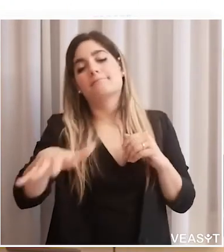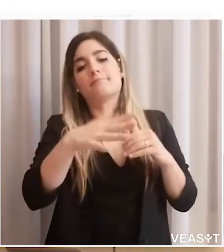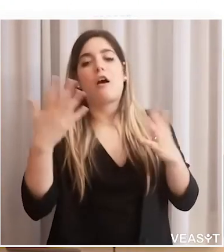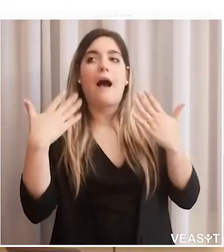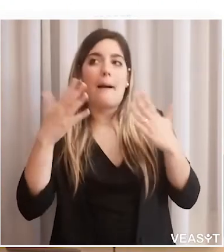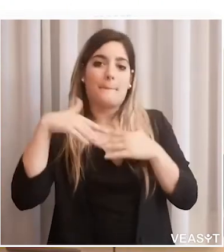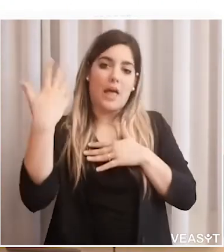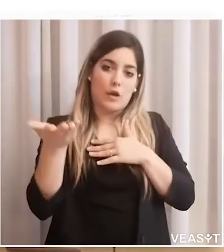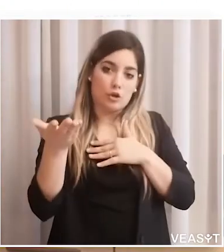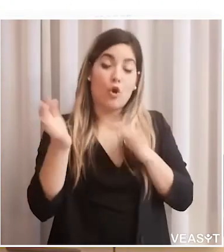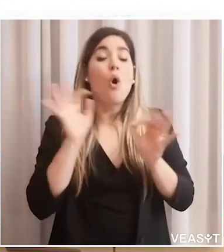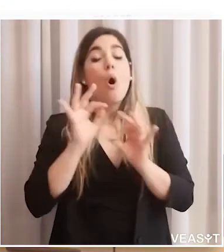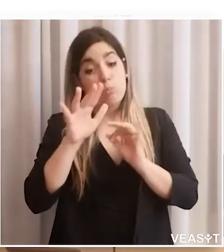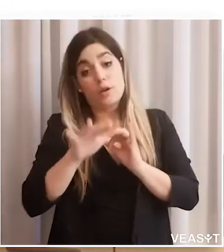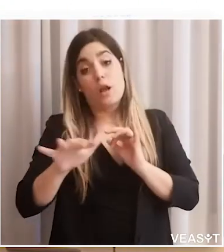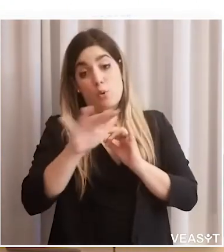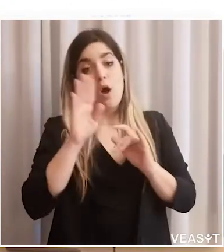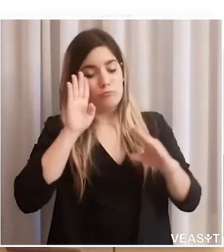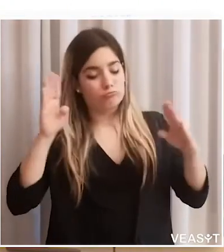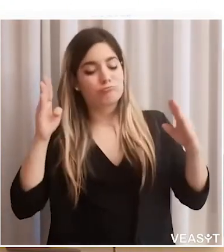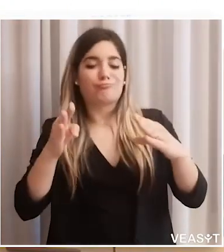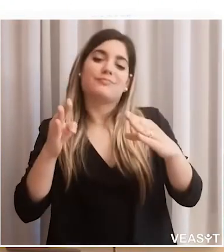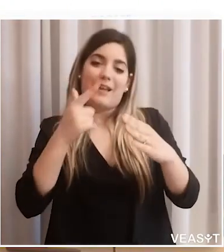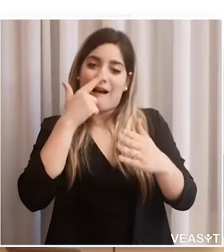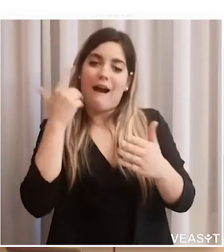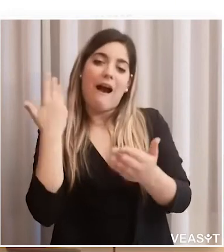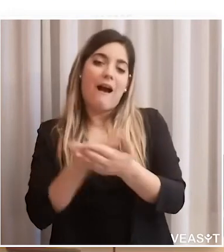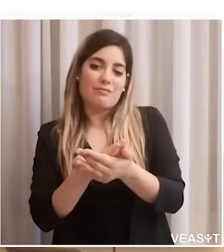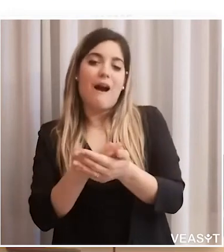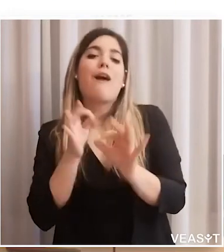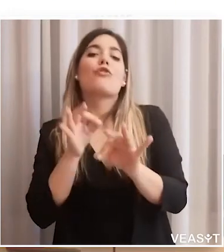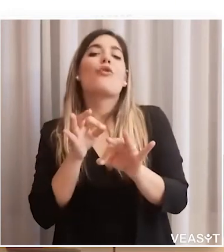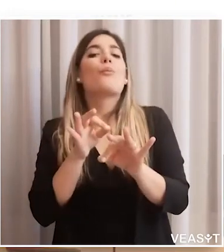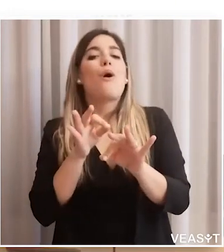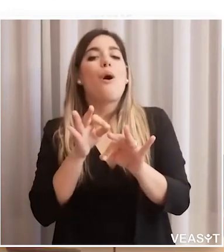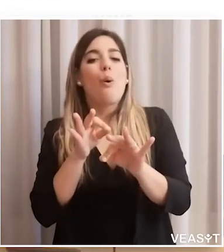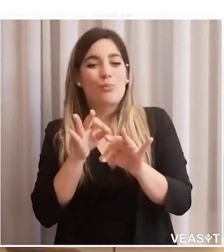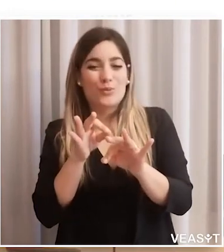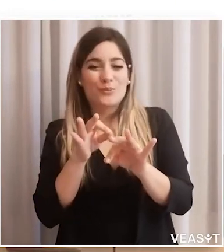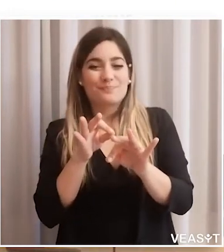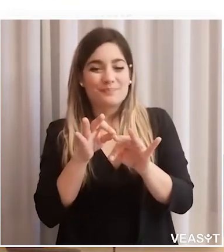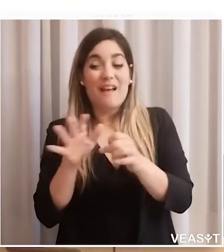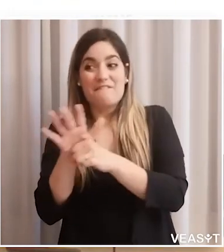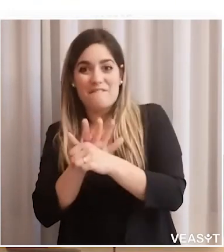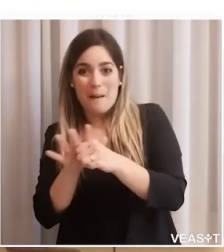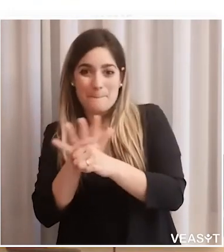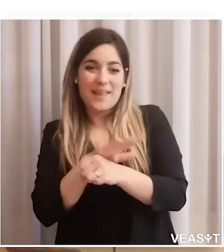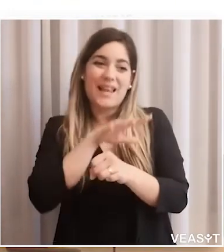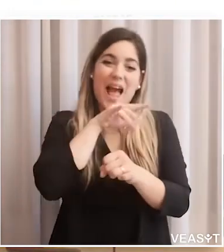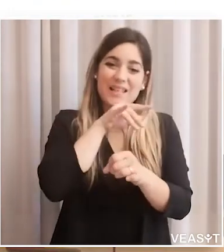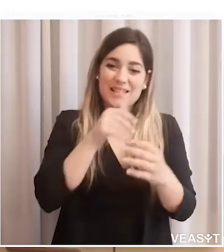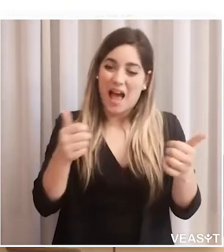assoluta sicurezza garantendo il distanziamento sociale possibilmente in spazi all'aperto o altrimenti in spazi